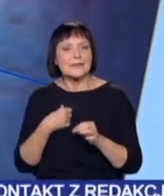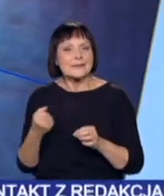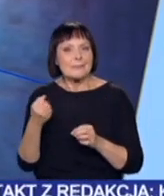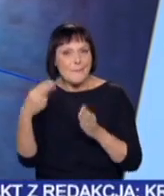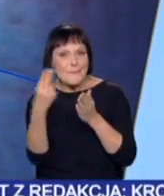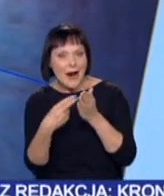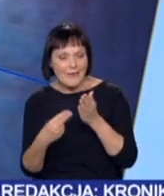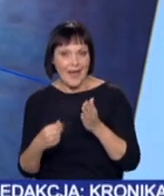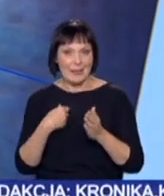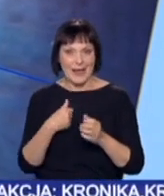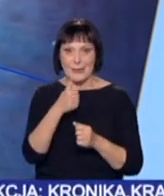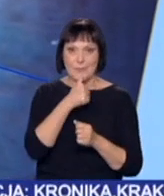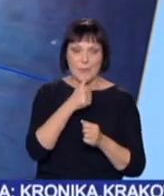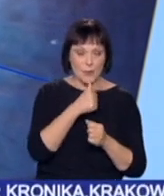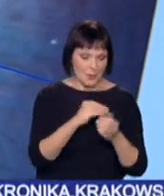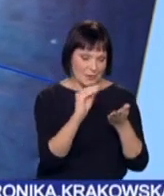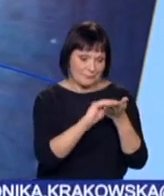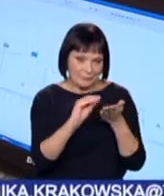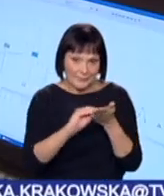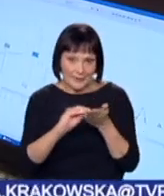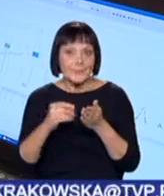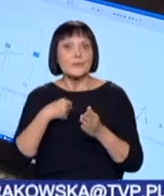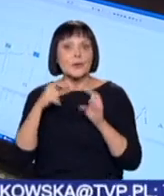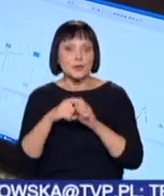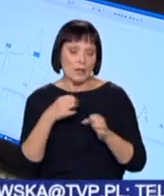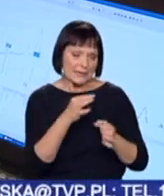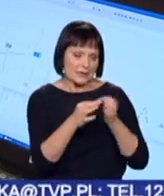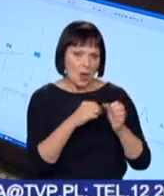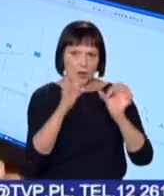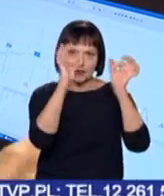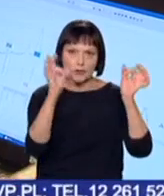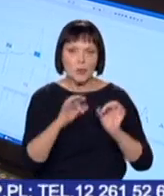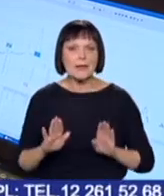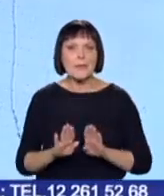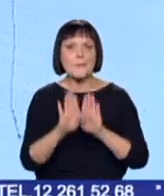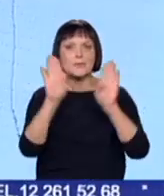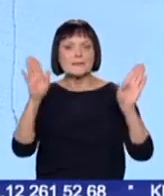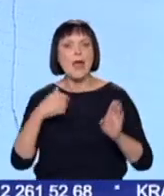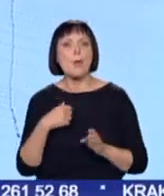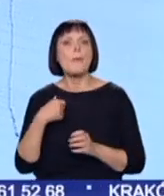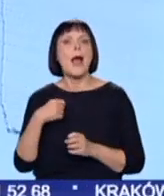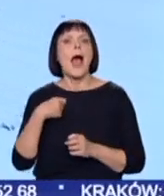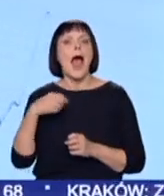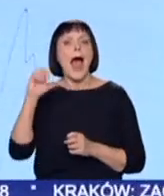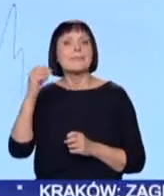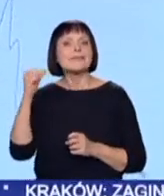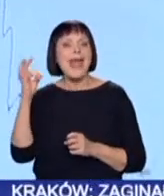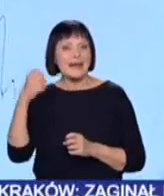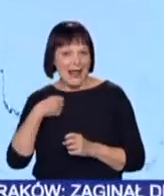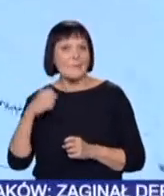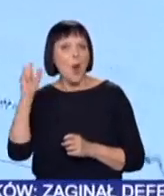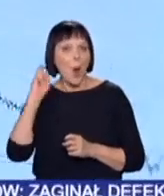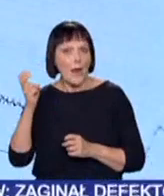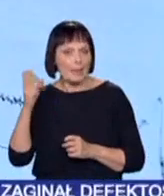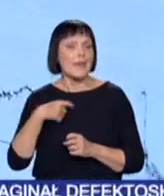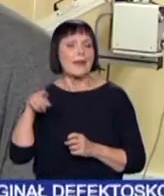Próbki pobrane i opisane przez pracowników laboratorium trafiły do historyków sztuki z Muzeum Wincenta Van Gogha w Amsterdamie, którzy porównali je